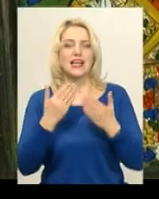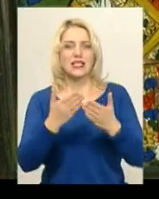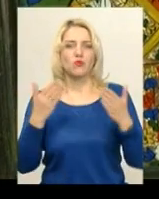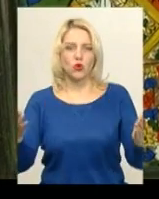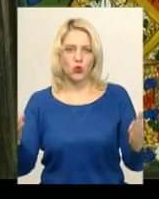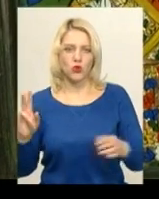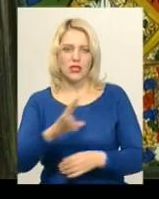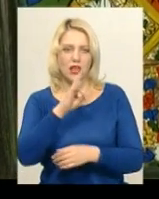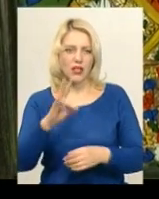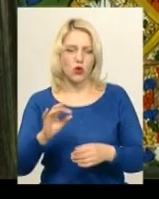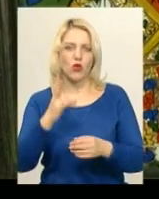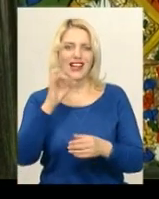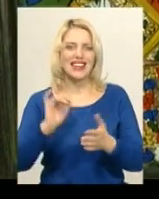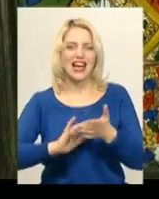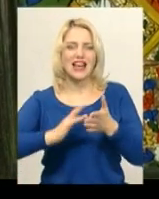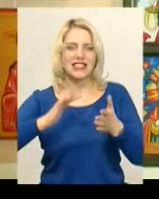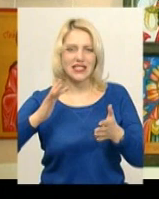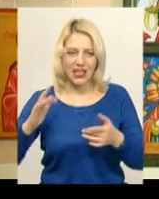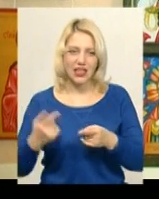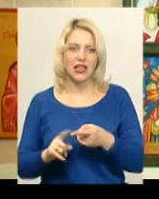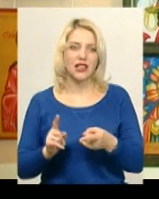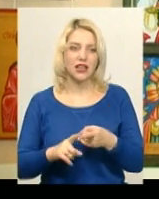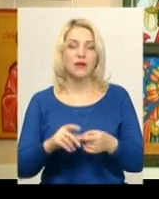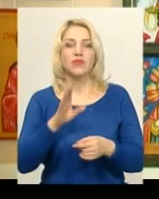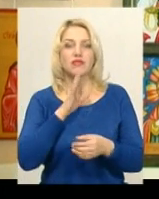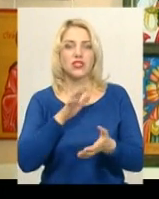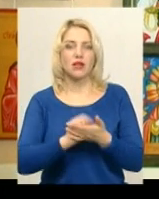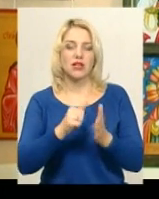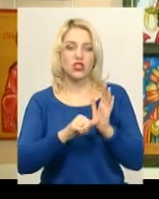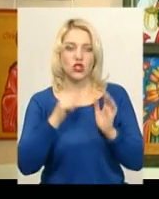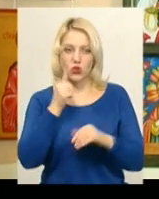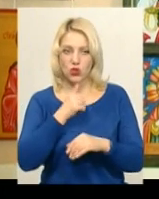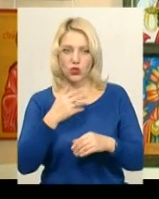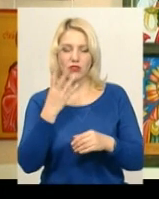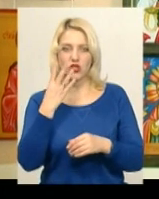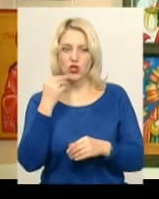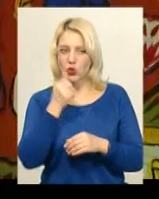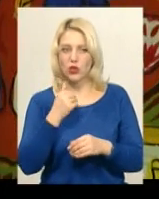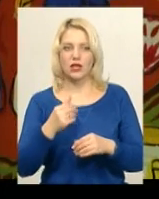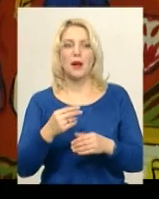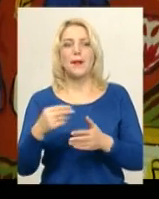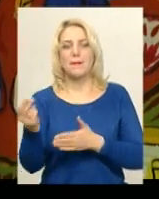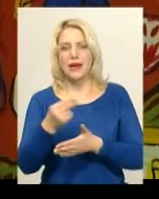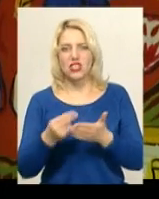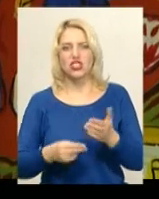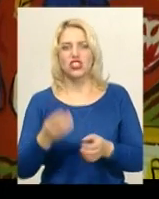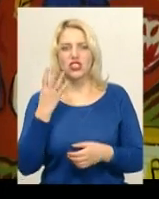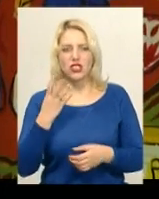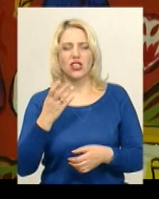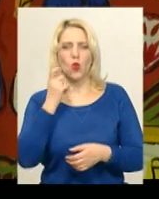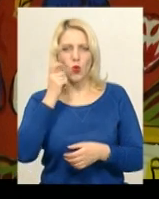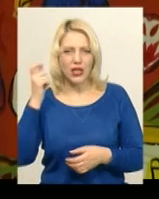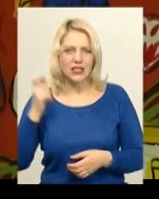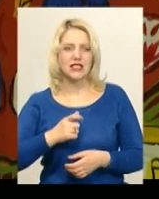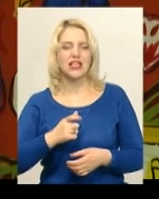більшість написані на склі. Художниця каже, займається іконописом шість років і чотири з них пише українські народні ікони на склі. До того художниця